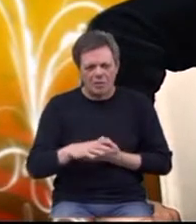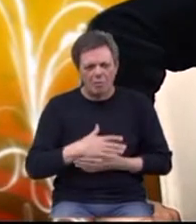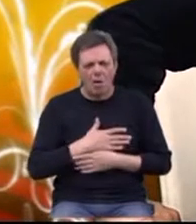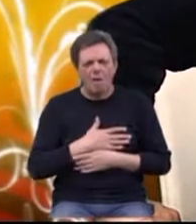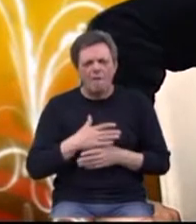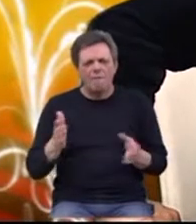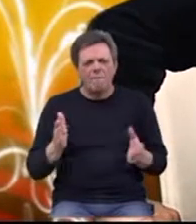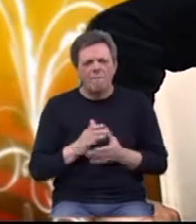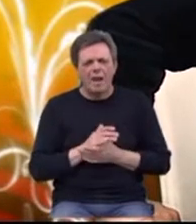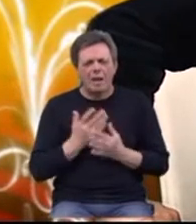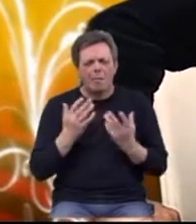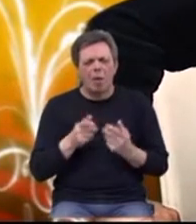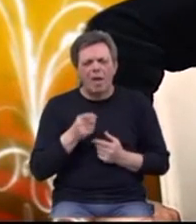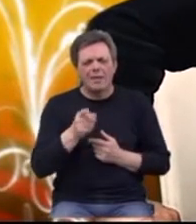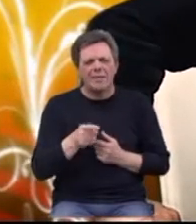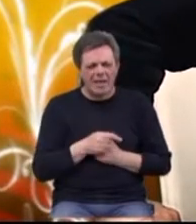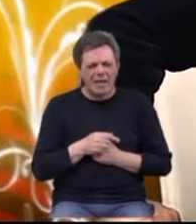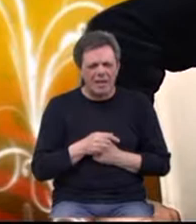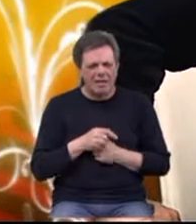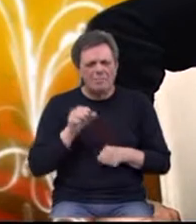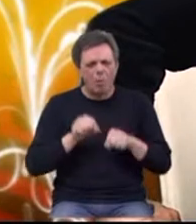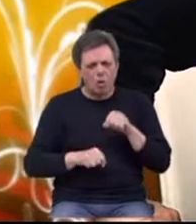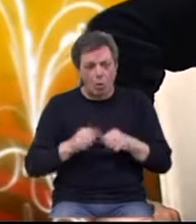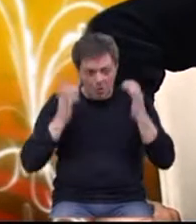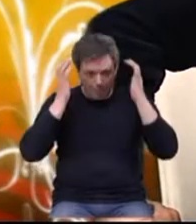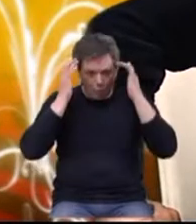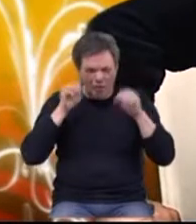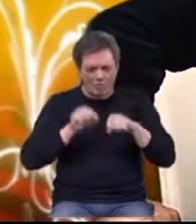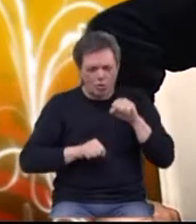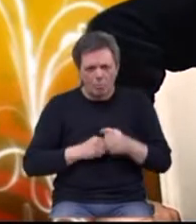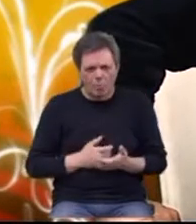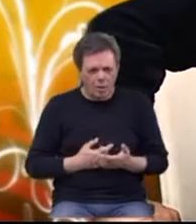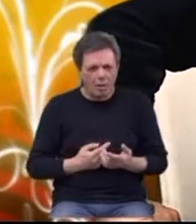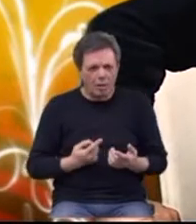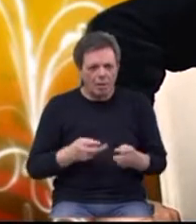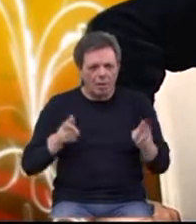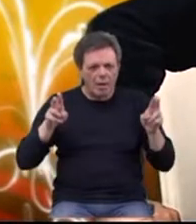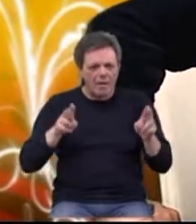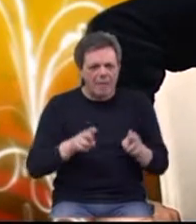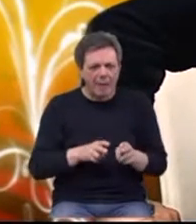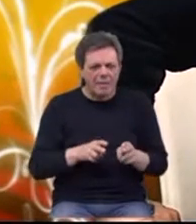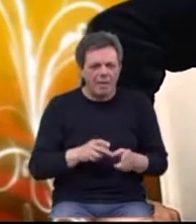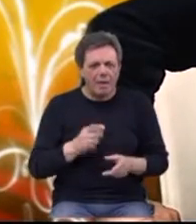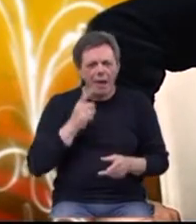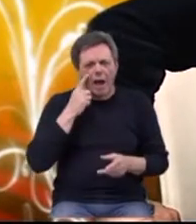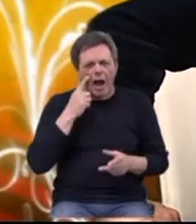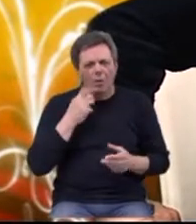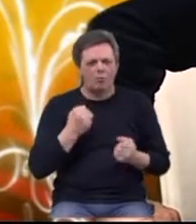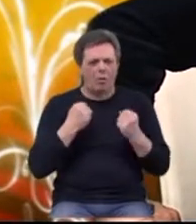velik broj tih kognitivnih sposobnosti postaje manji ukoliko smo